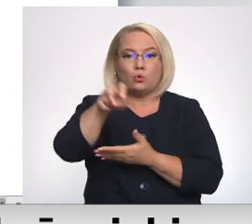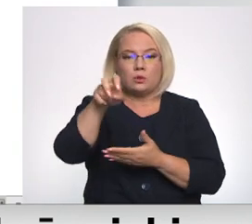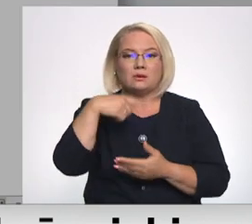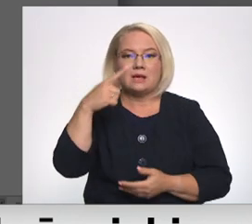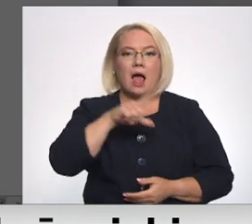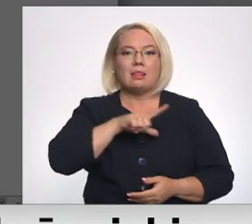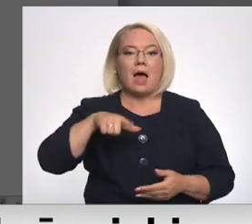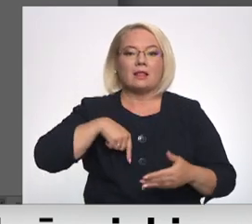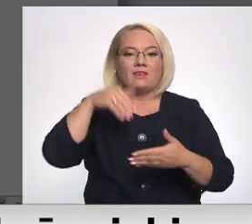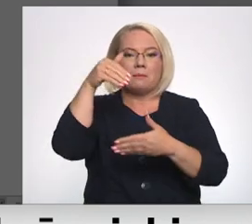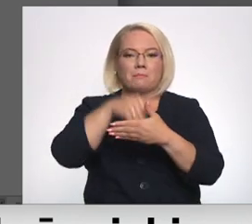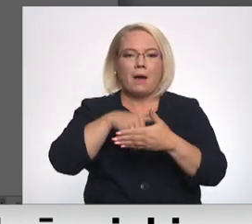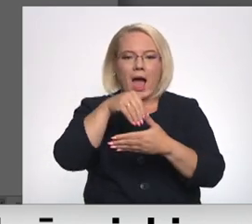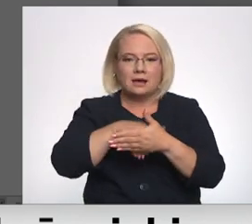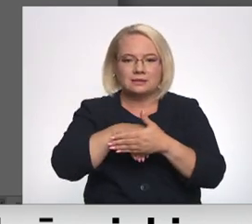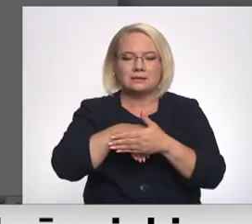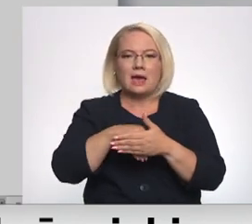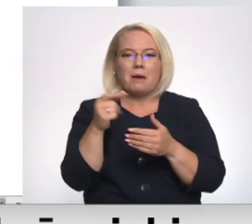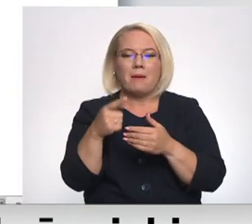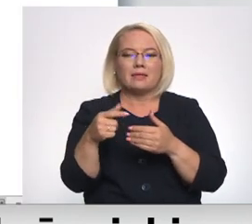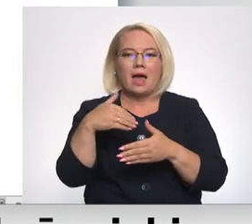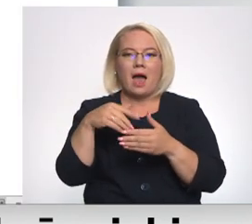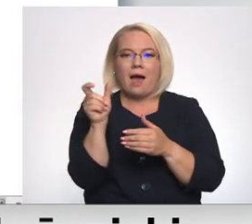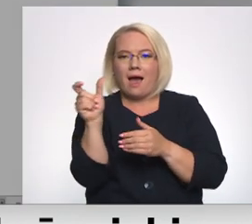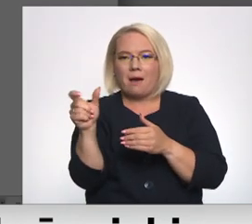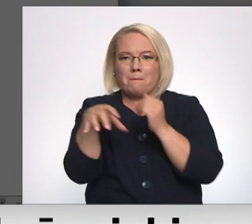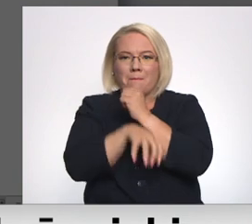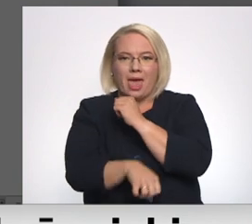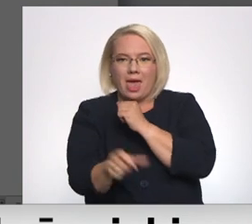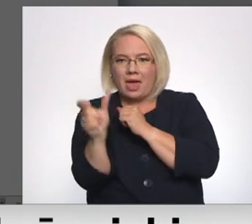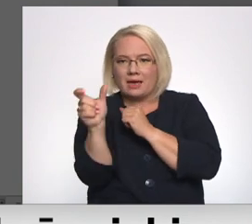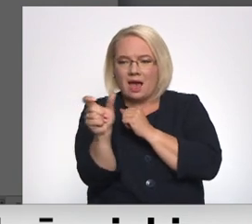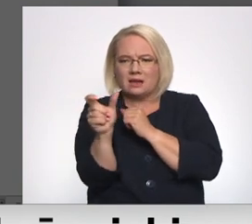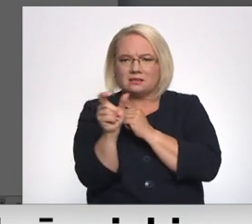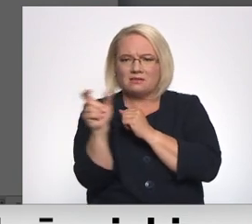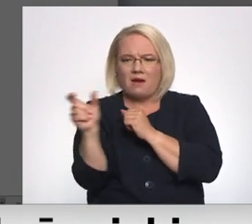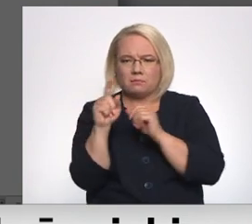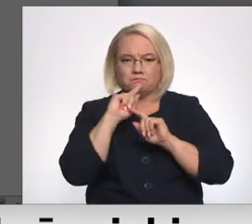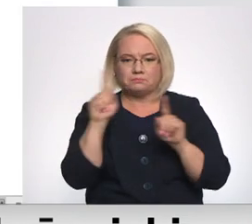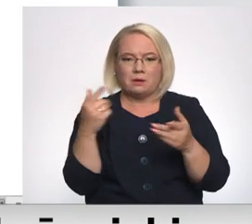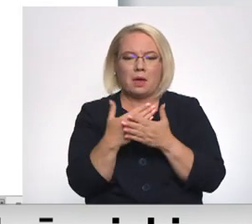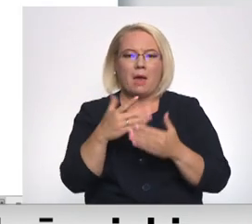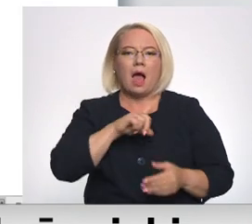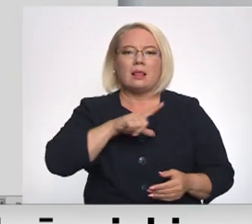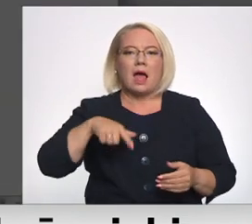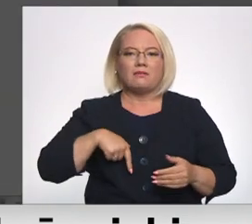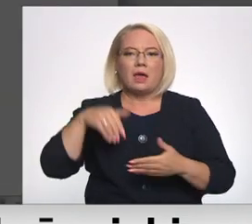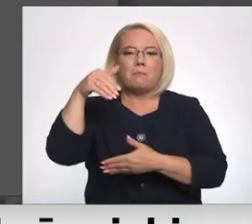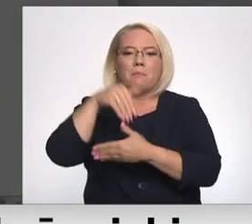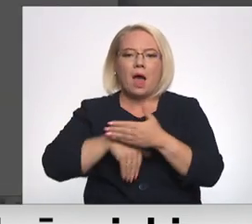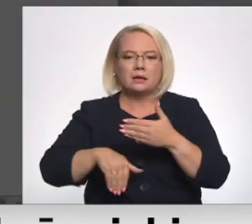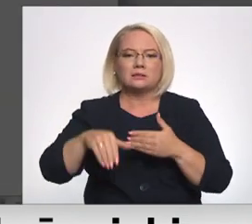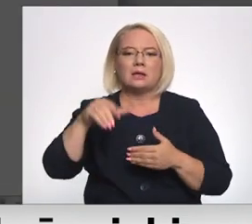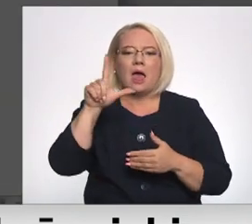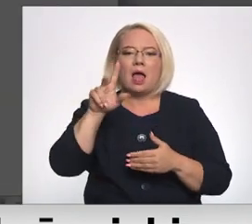Latvijas pastu, bet sūtītāja ēpasta adresa beidz ar dažādiem mistiskiem vārdu salikumiem, piemēram latvijaspastas.lv